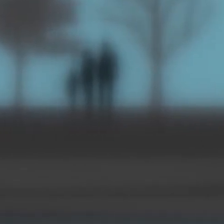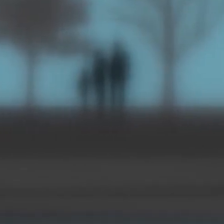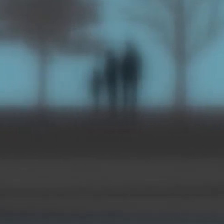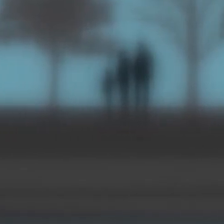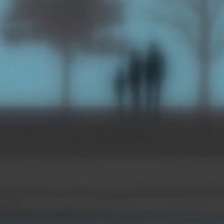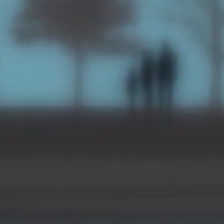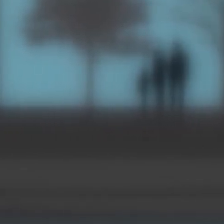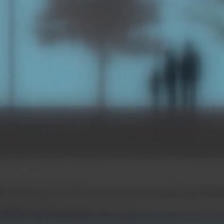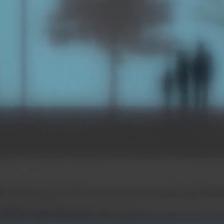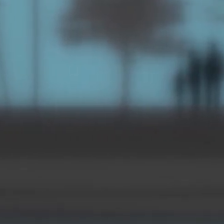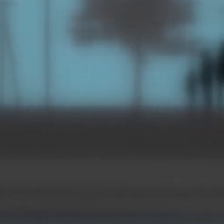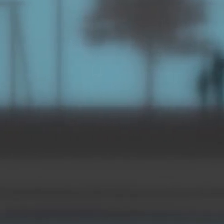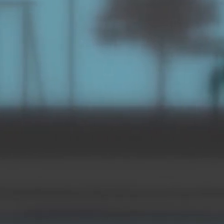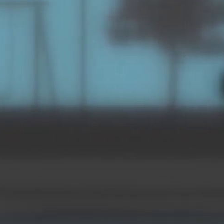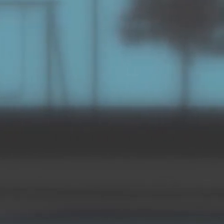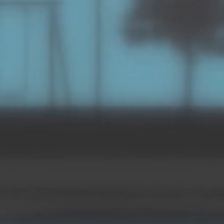be.